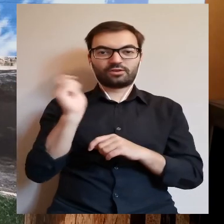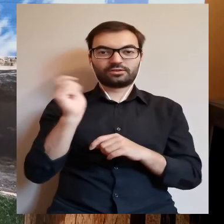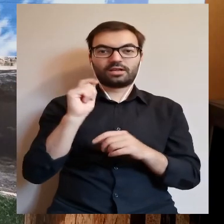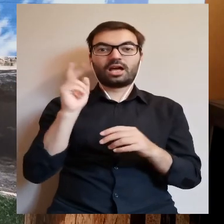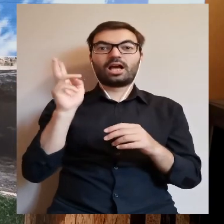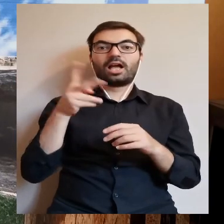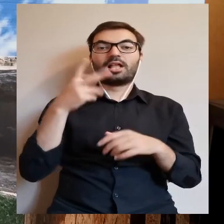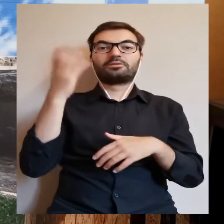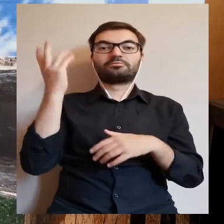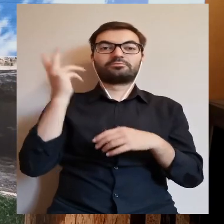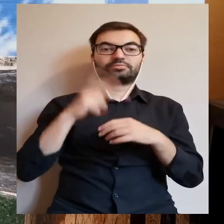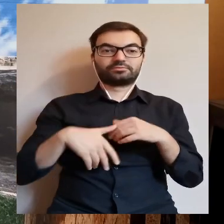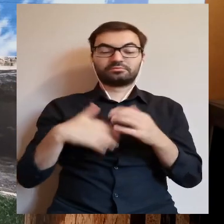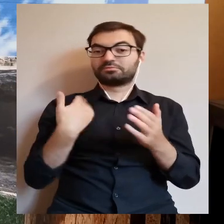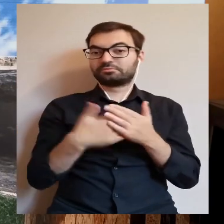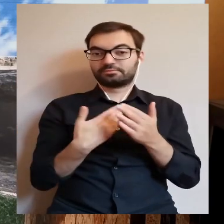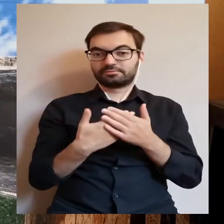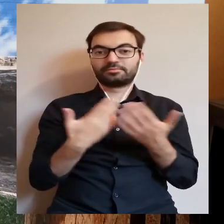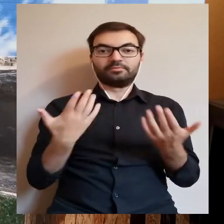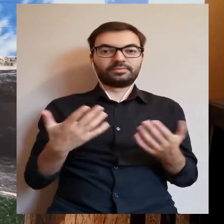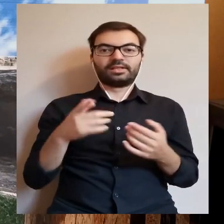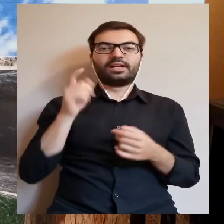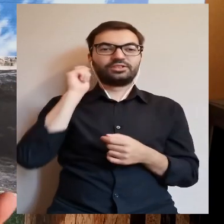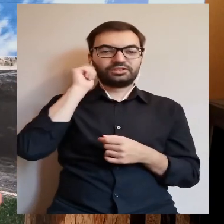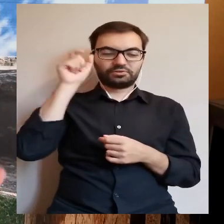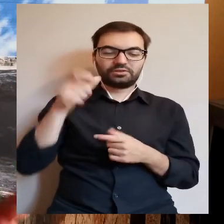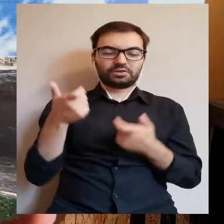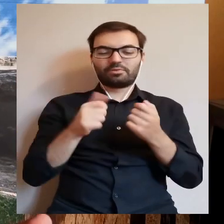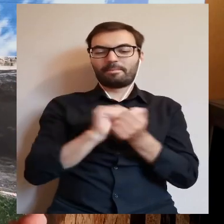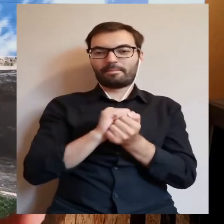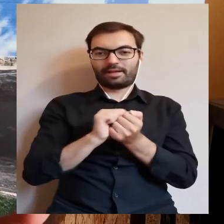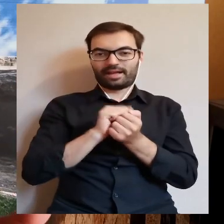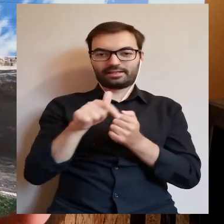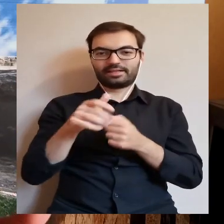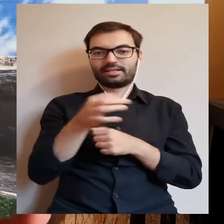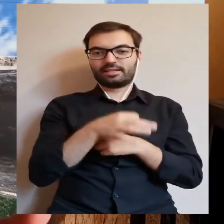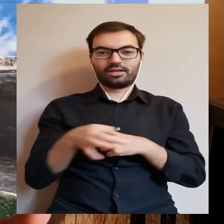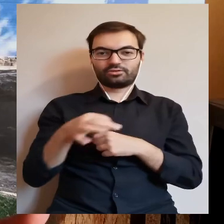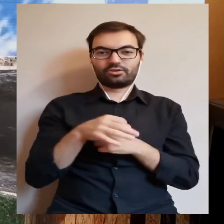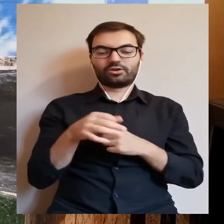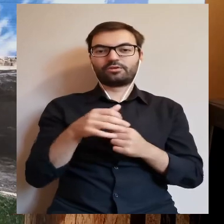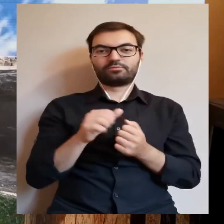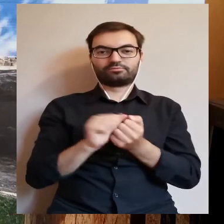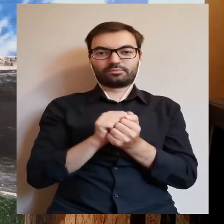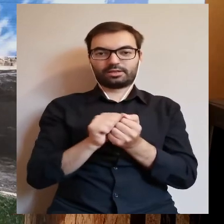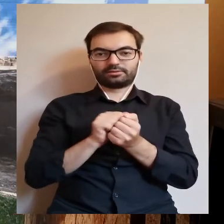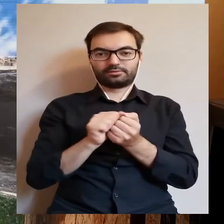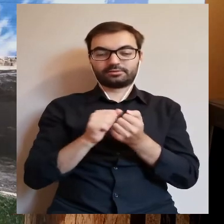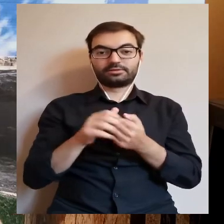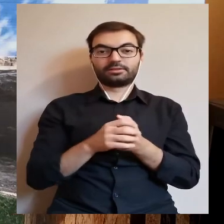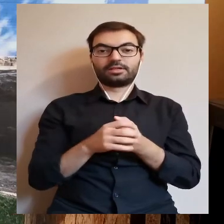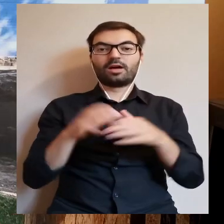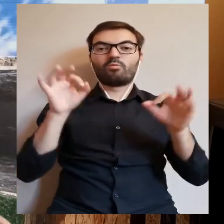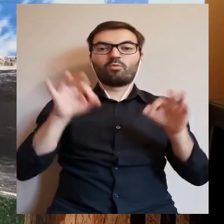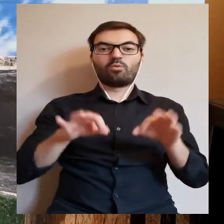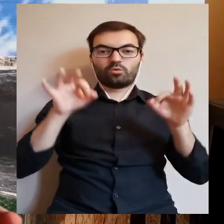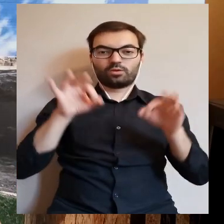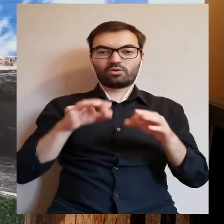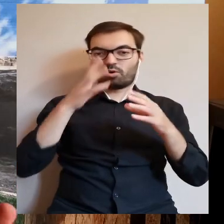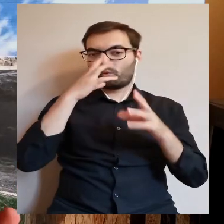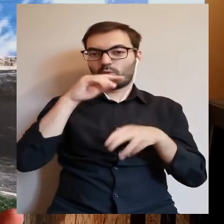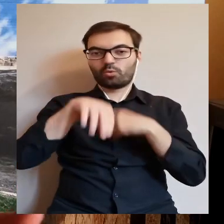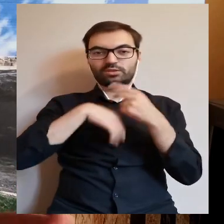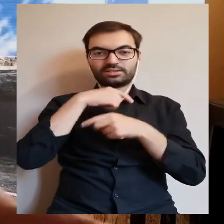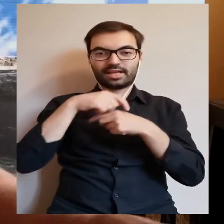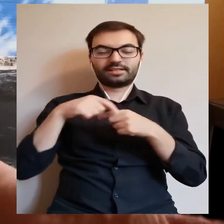razu przestały, a stało się to tak. Pewna dziewczyna robiła pranie w jeziorze Kocioł. I kiedy płukała